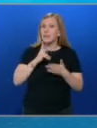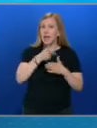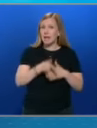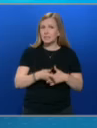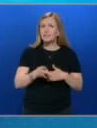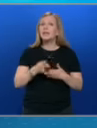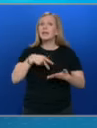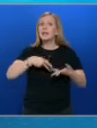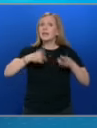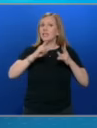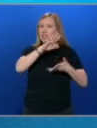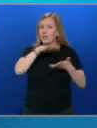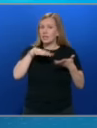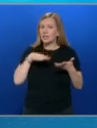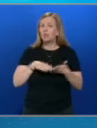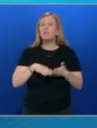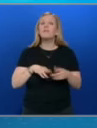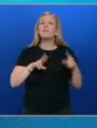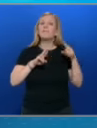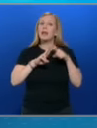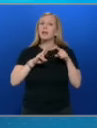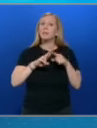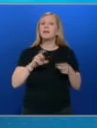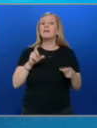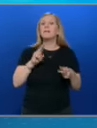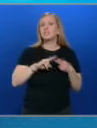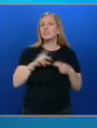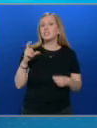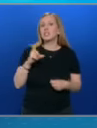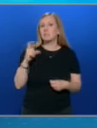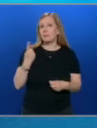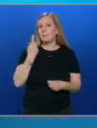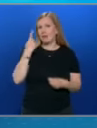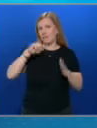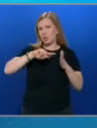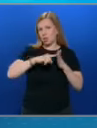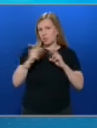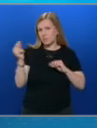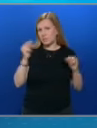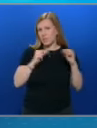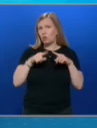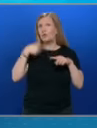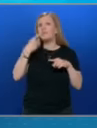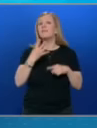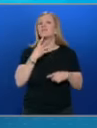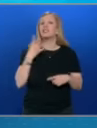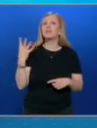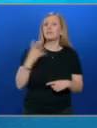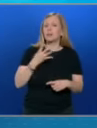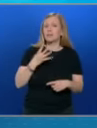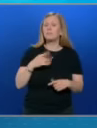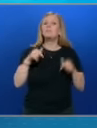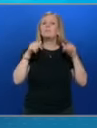прокурорската колегия в пленума на Вишият съдебен съвет, като първа точка на заседанието в четвъртък. Извънредното